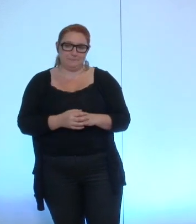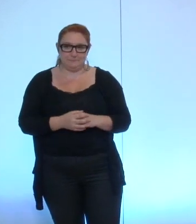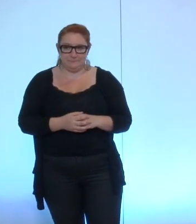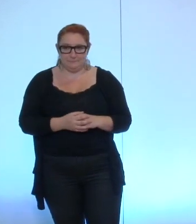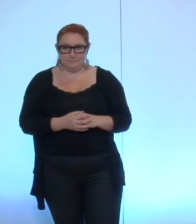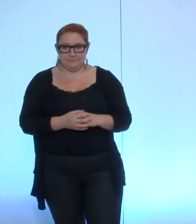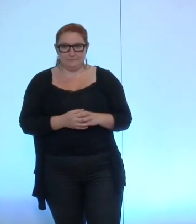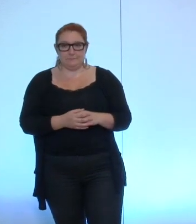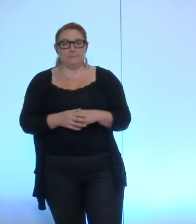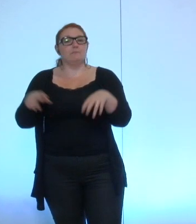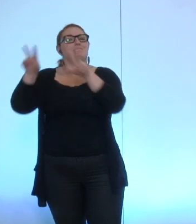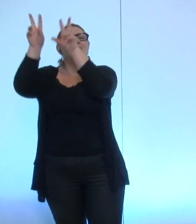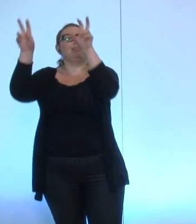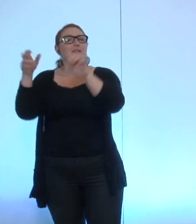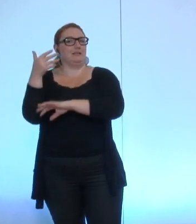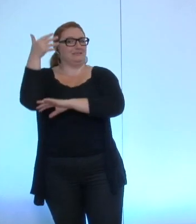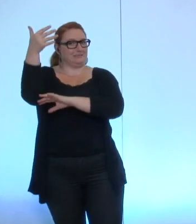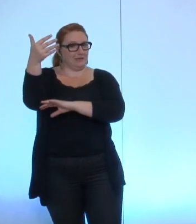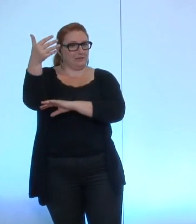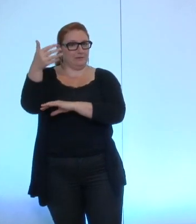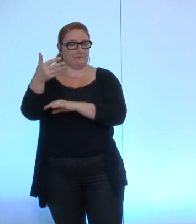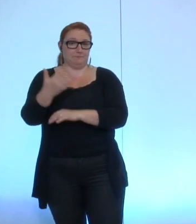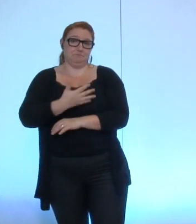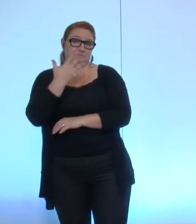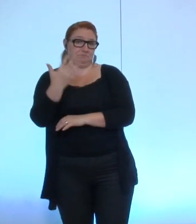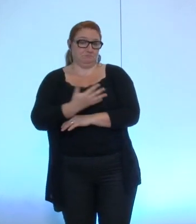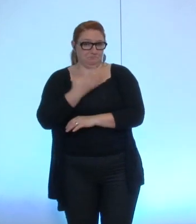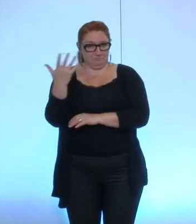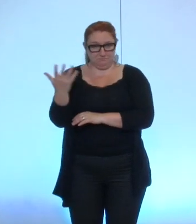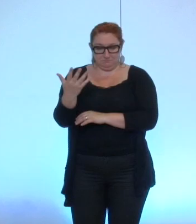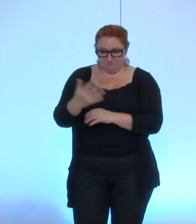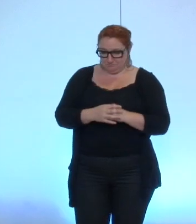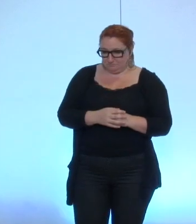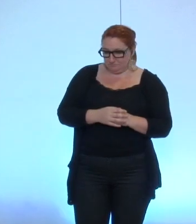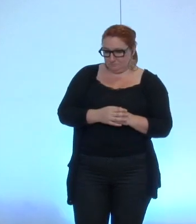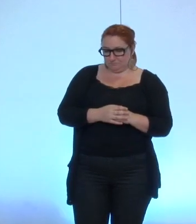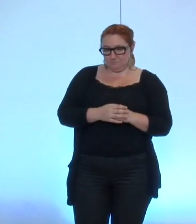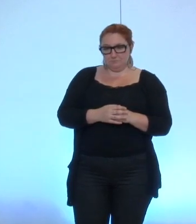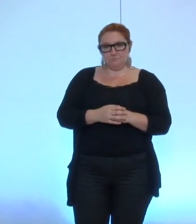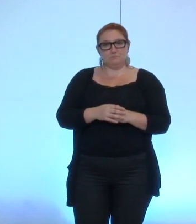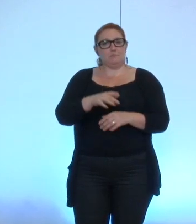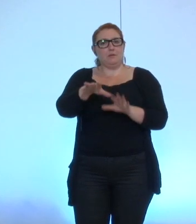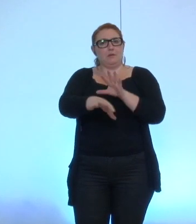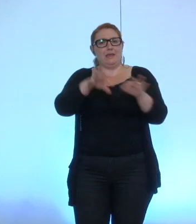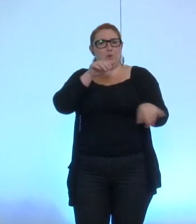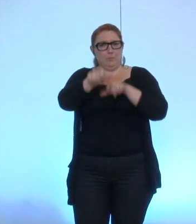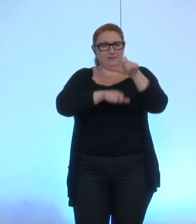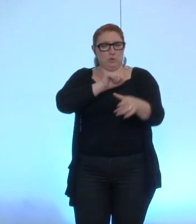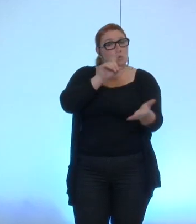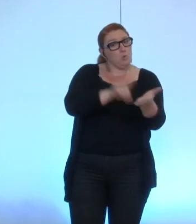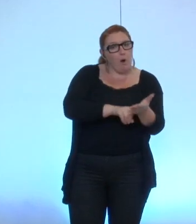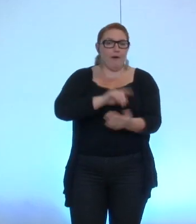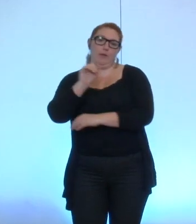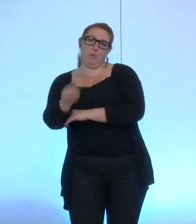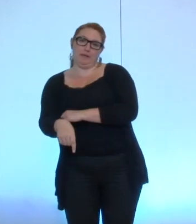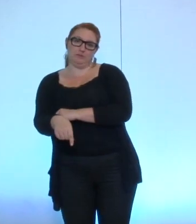Le titre 5 permet aussi d'aborder la question des droits et obligations des élus et des engagements que les uns